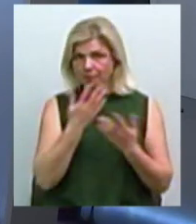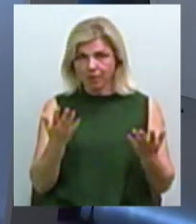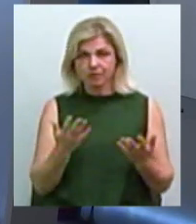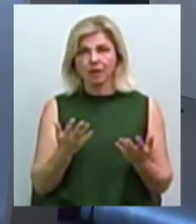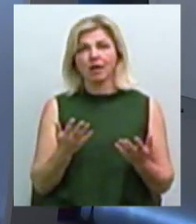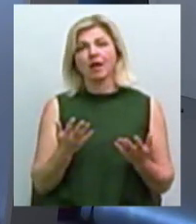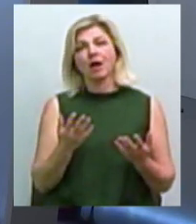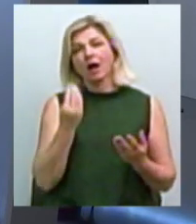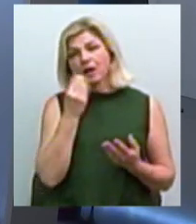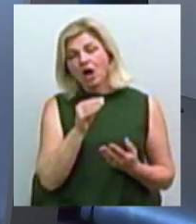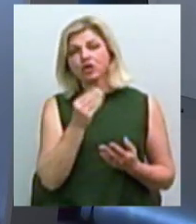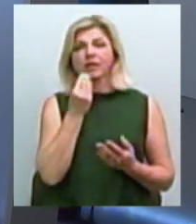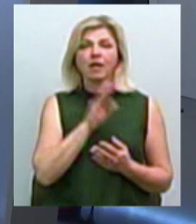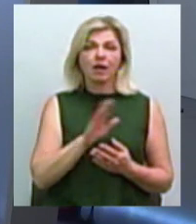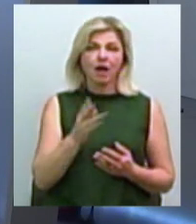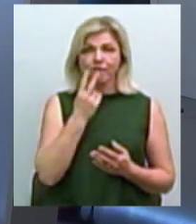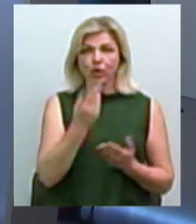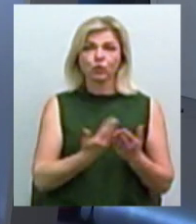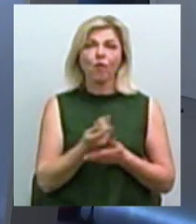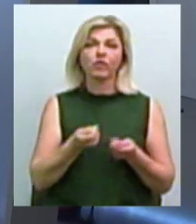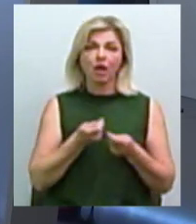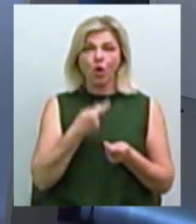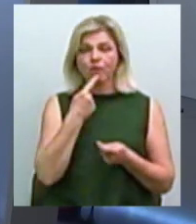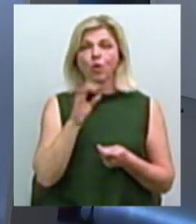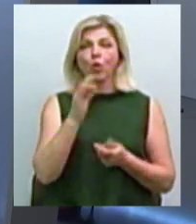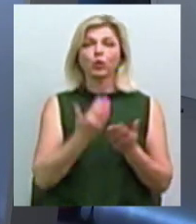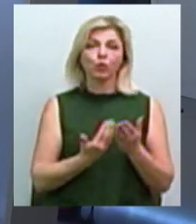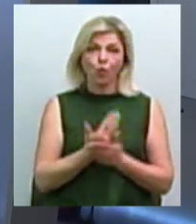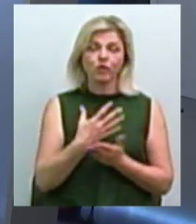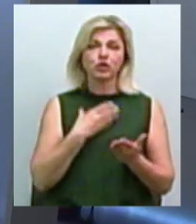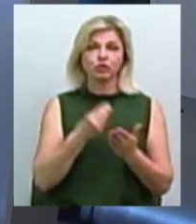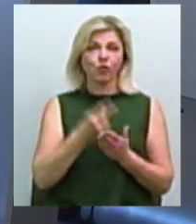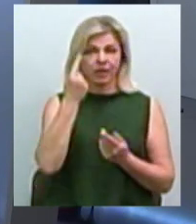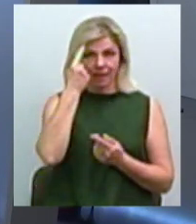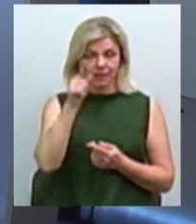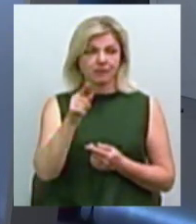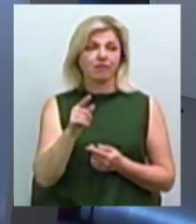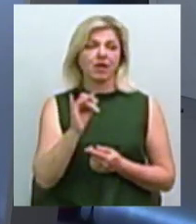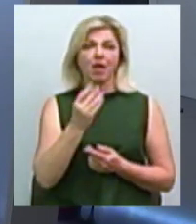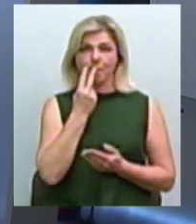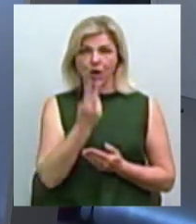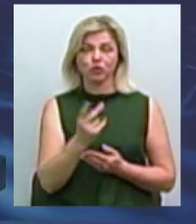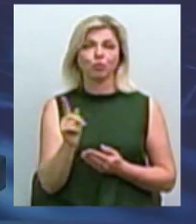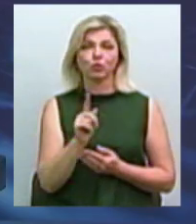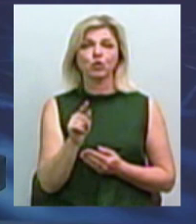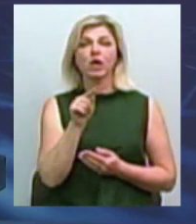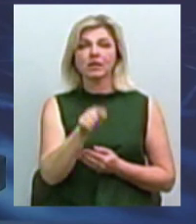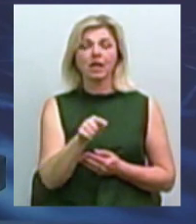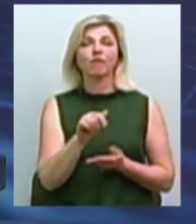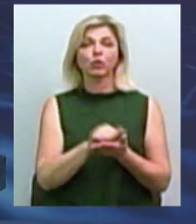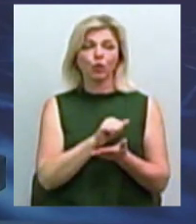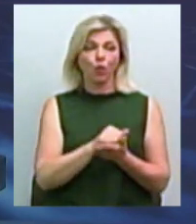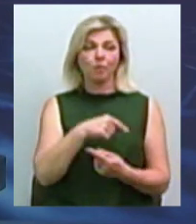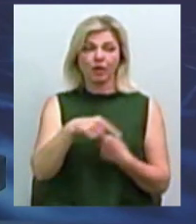ми можемо краще чи не краще? Як ми бачимо, прийшла нова влада, говорив про нові свої ініціативи, і ми бачимо, що той потік документів,